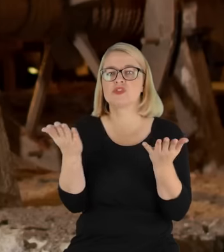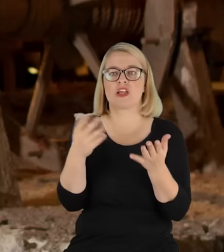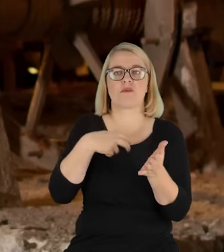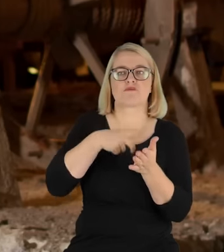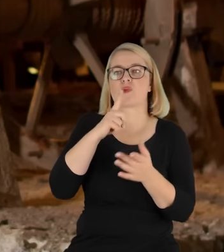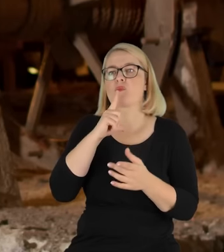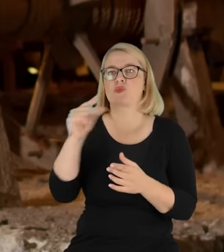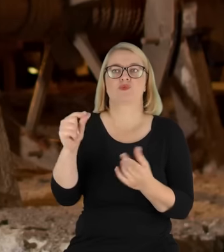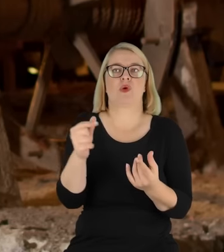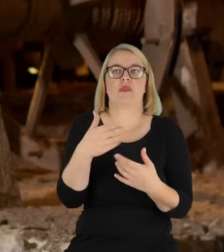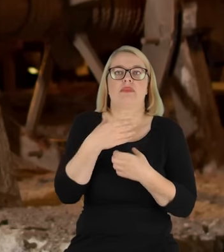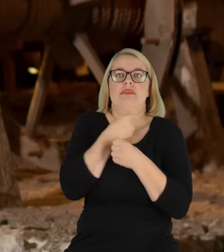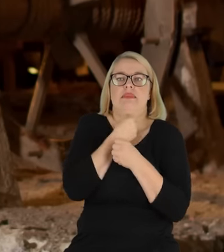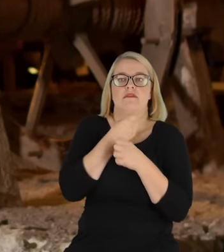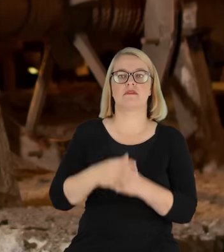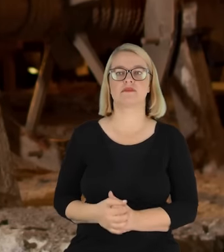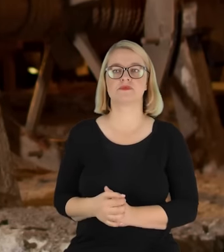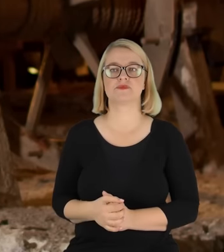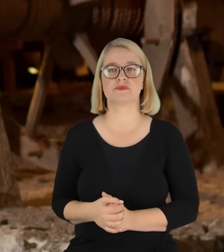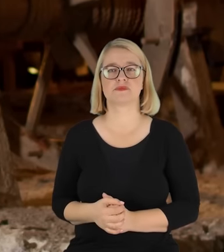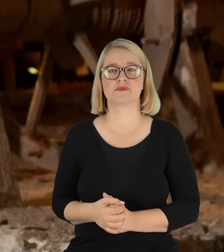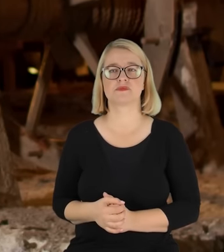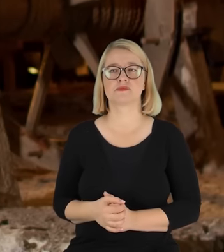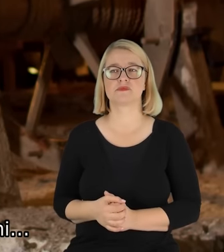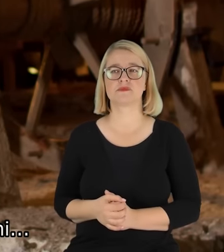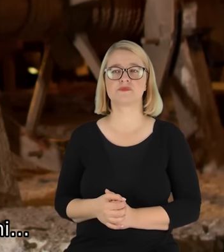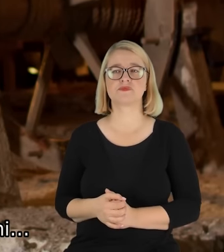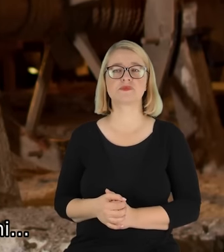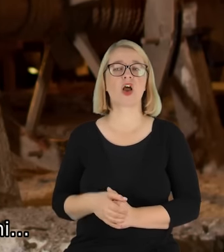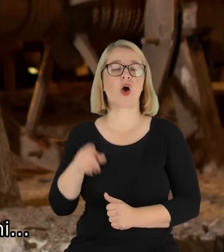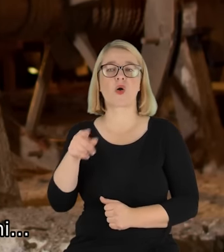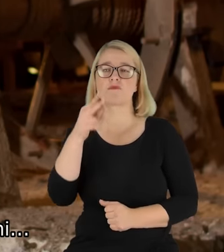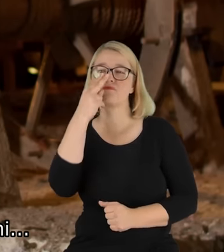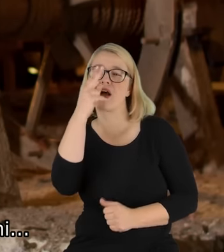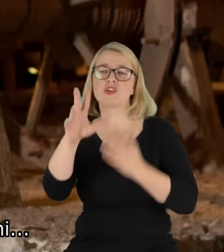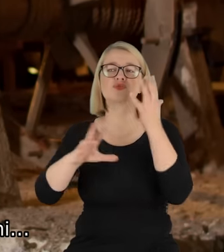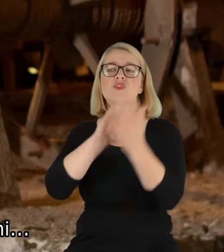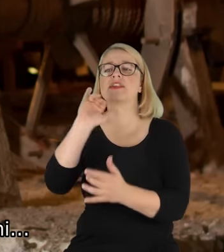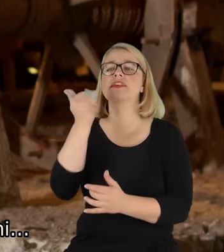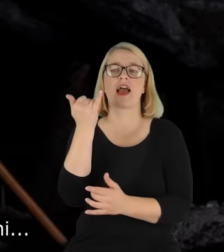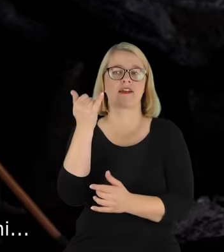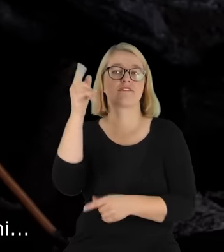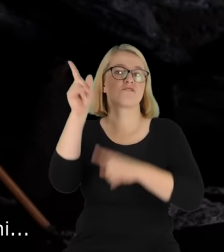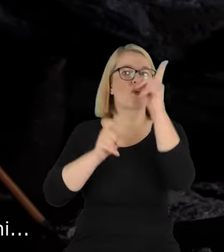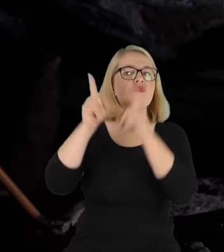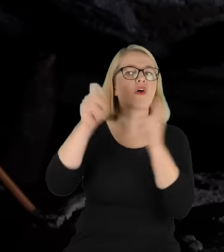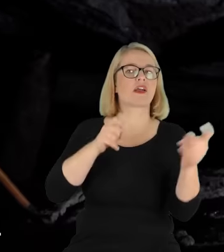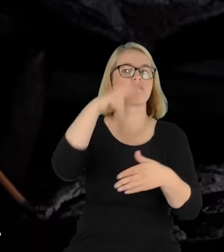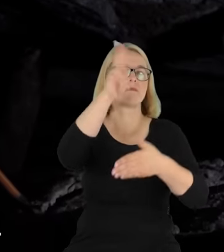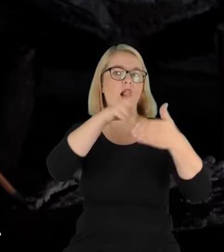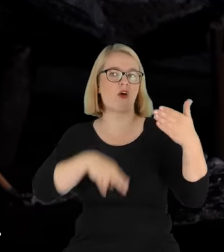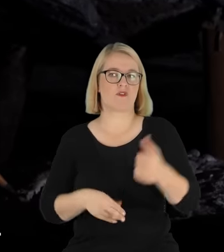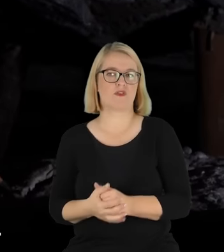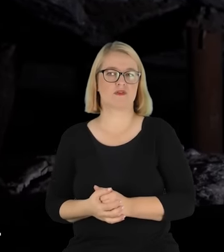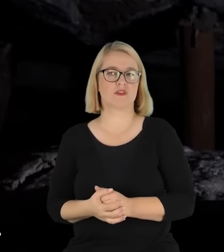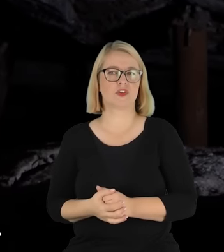Miał taki talent malarskiego widzenia świata. Także fotografował mgiełki między górami. To